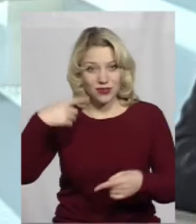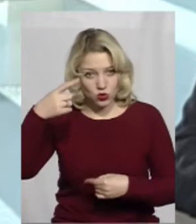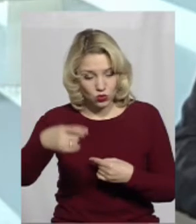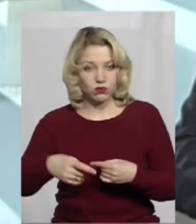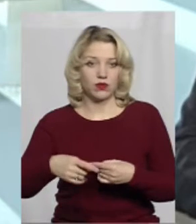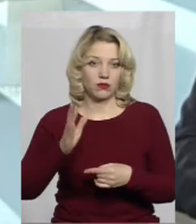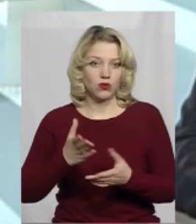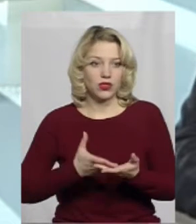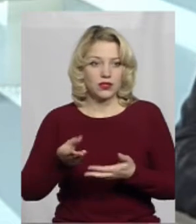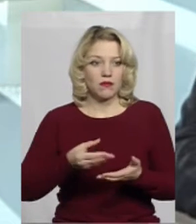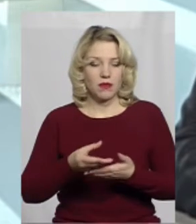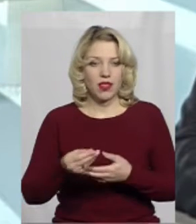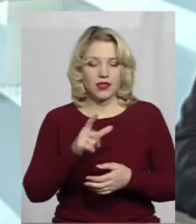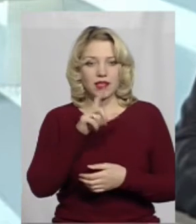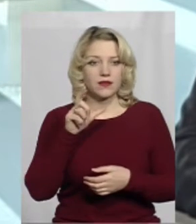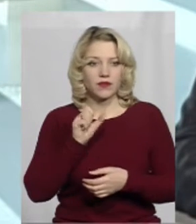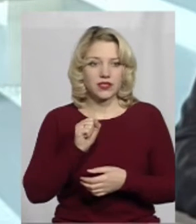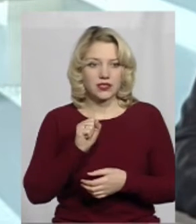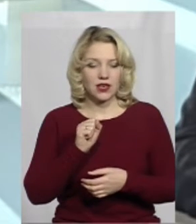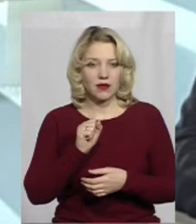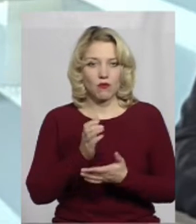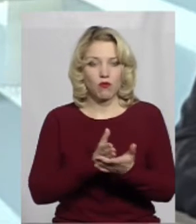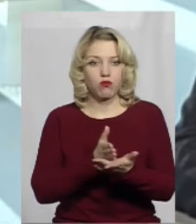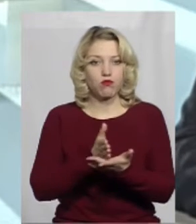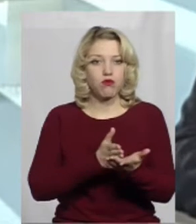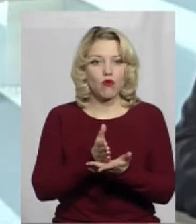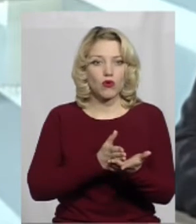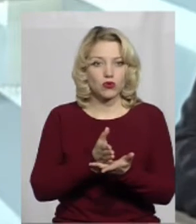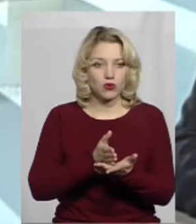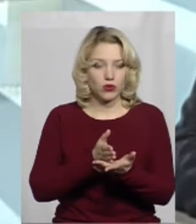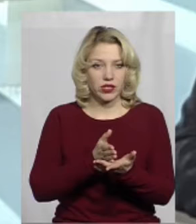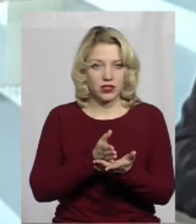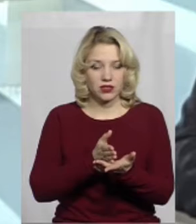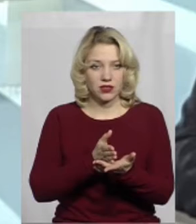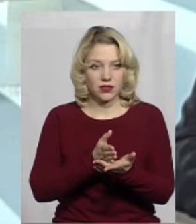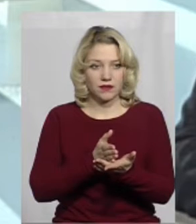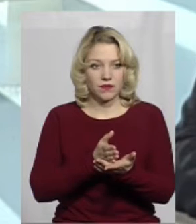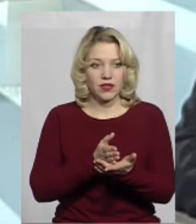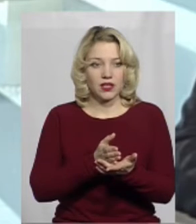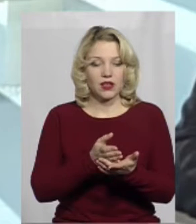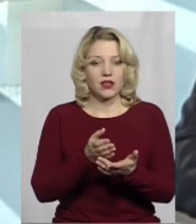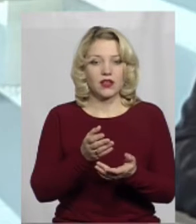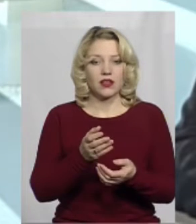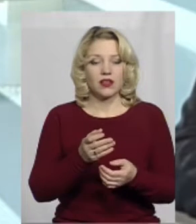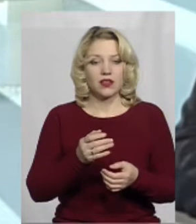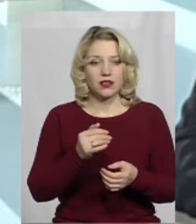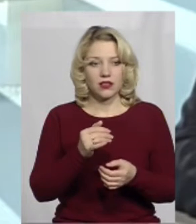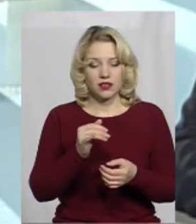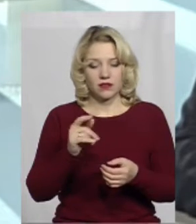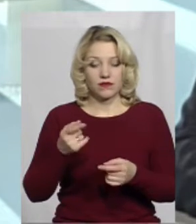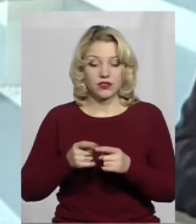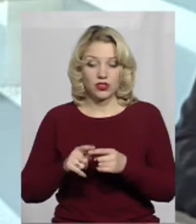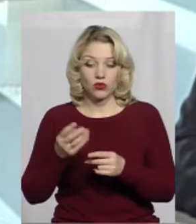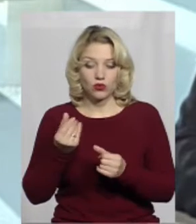за послуги, ті кошти, які будуть перераховані субсидіантами, будуть